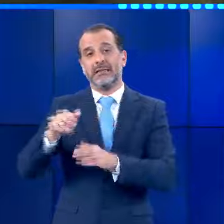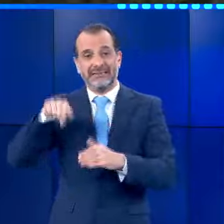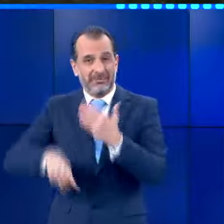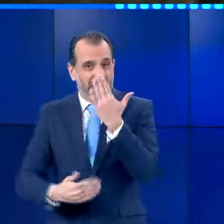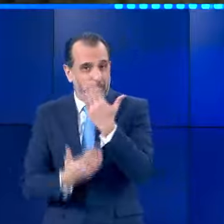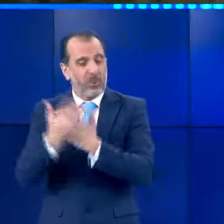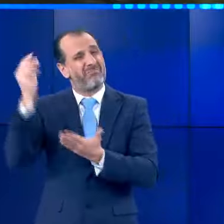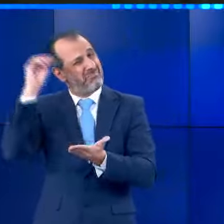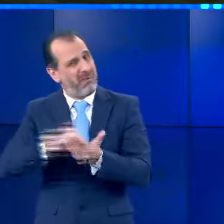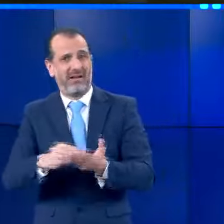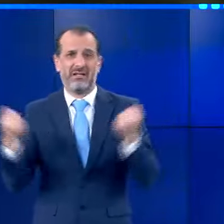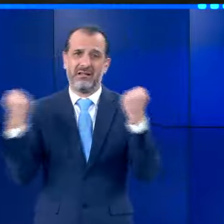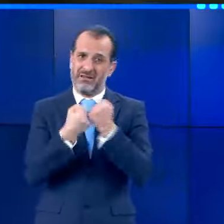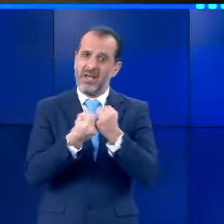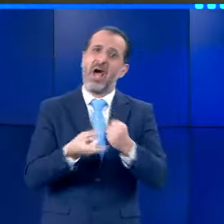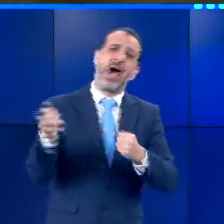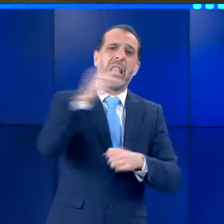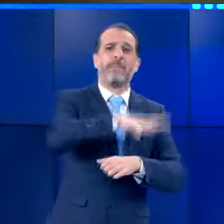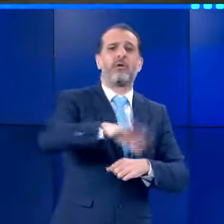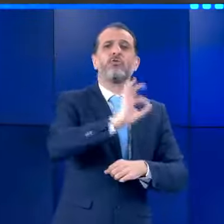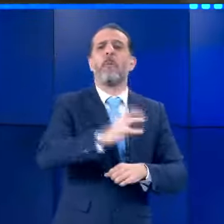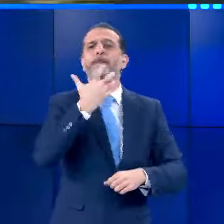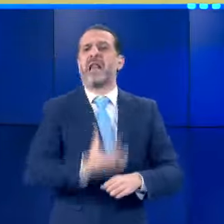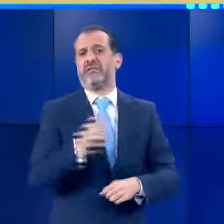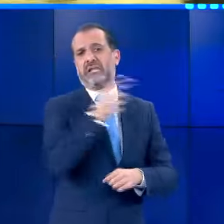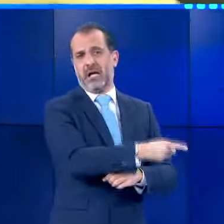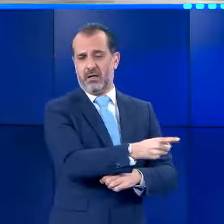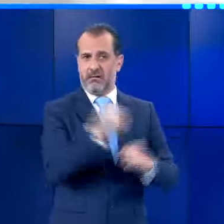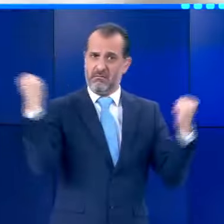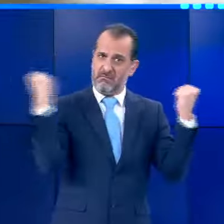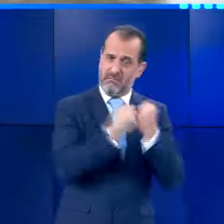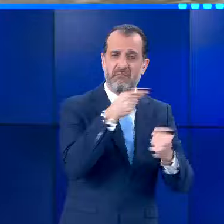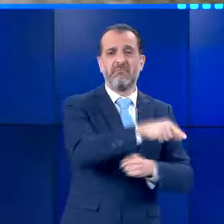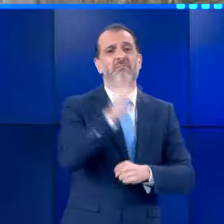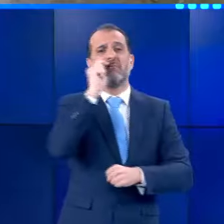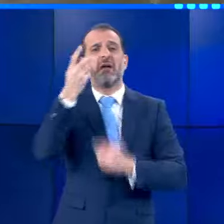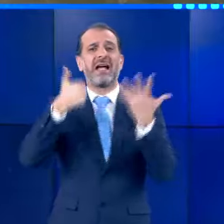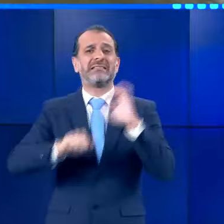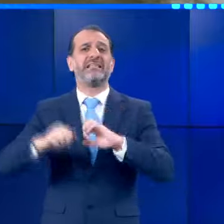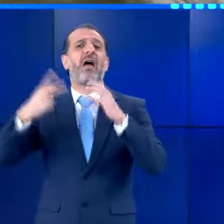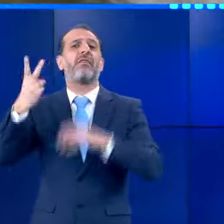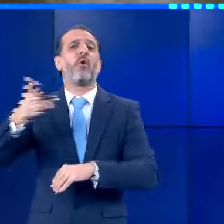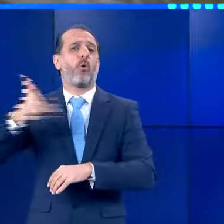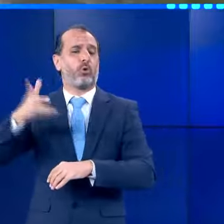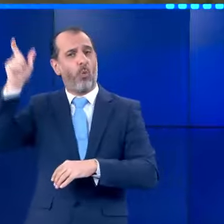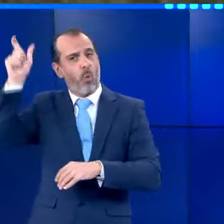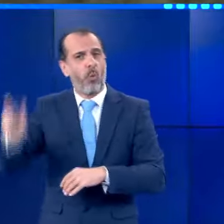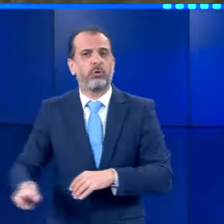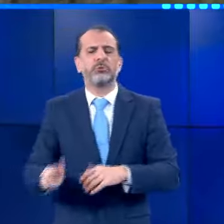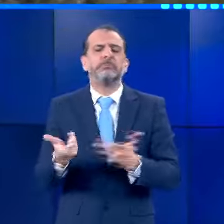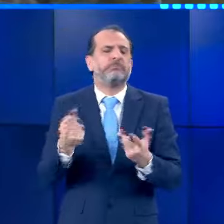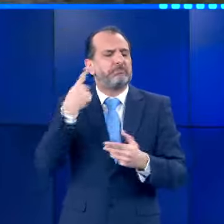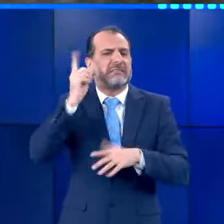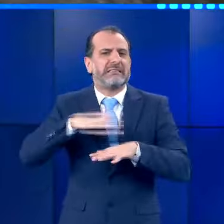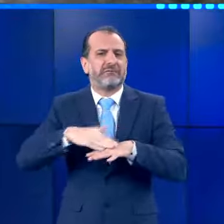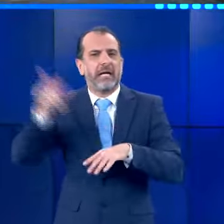σημειώθηκε άλλη μια τραγωδία στην άσφαλτο, αυτή τη φορά στην Πρέβεζα. Ένας άντρας, 62 ετών, έχασε τη ζωή του, όταν για άγνωστο